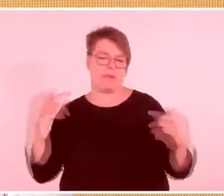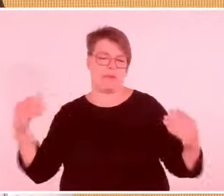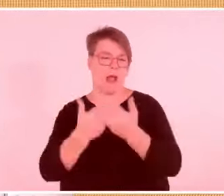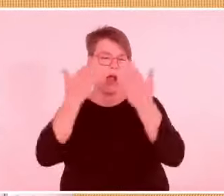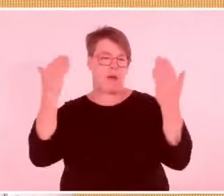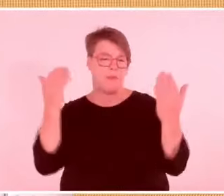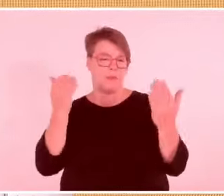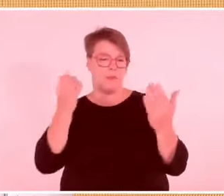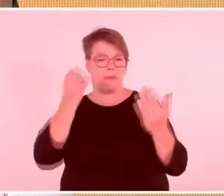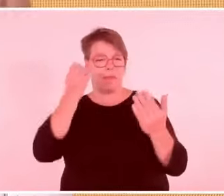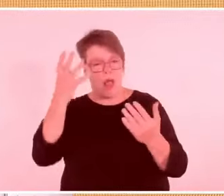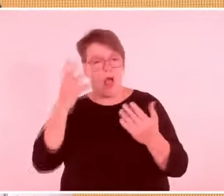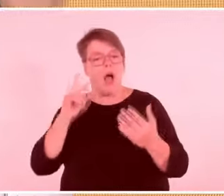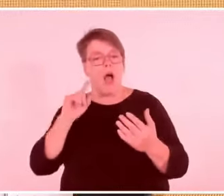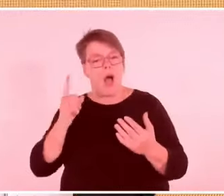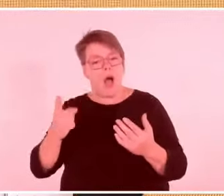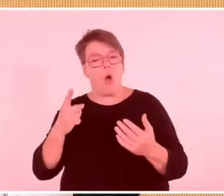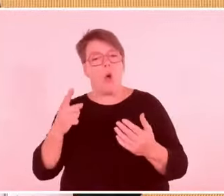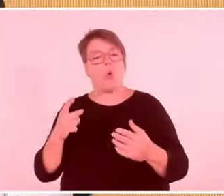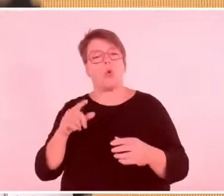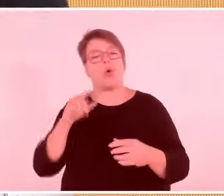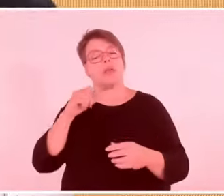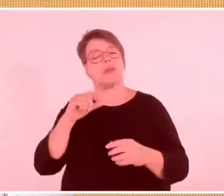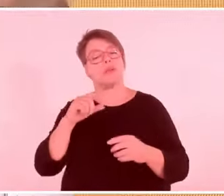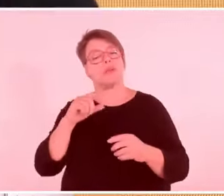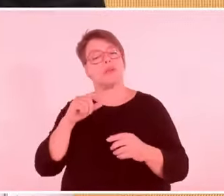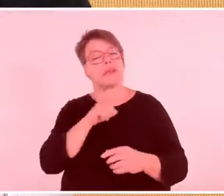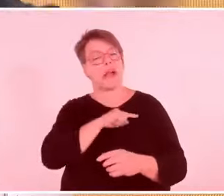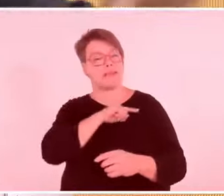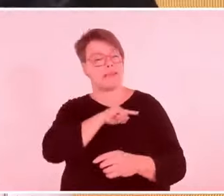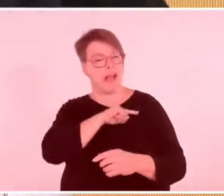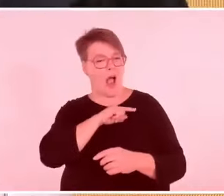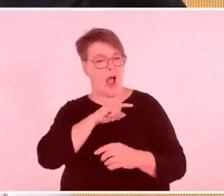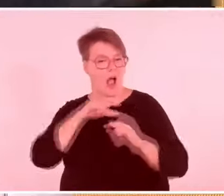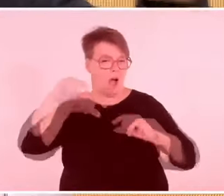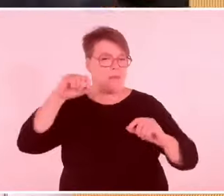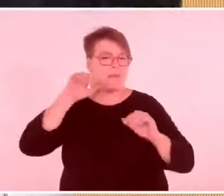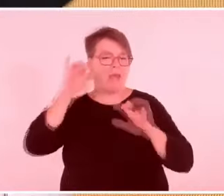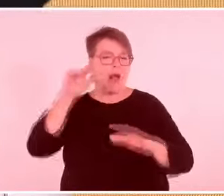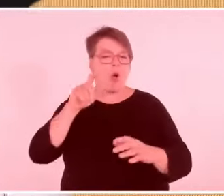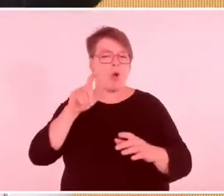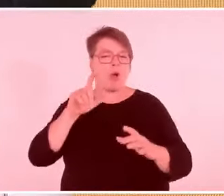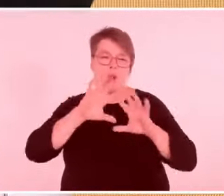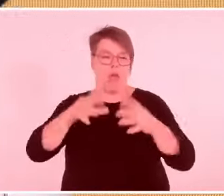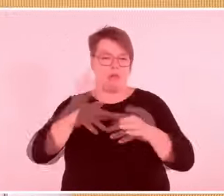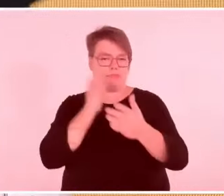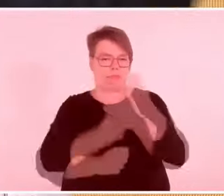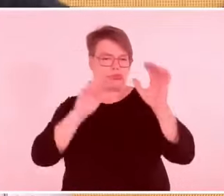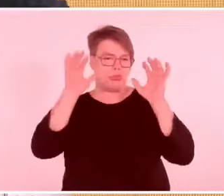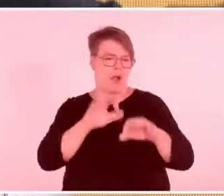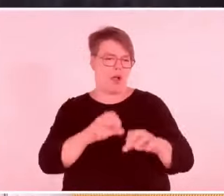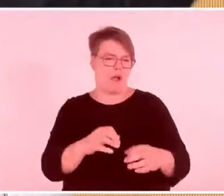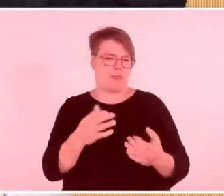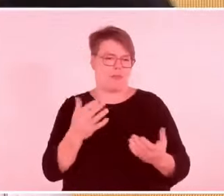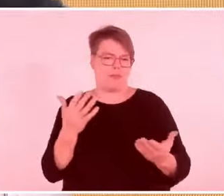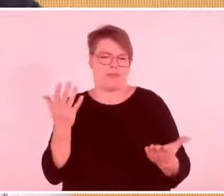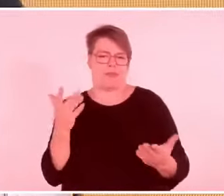an Adania Schibli. Hier stehen wir vor dem Paradox der Kanzelkultur.